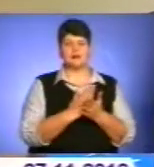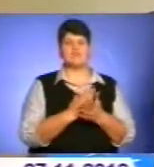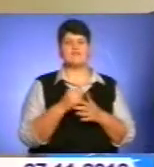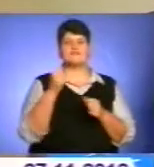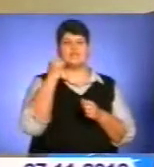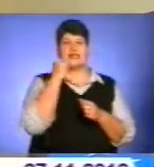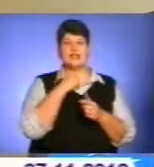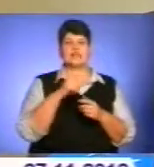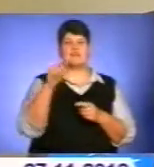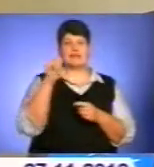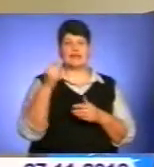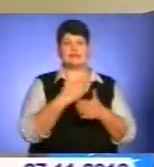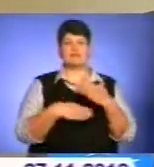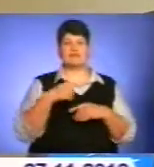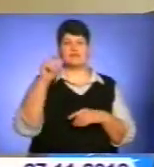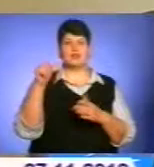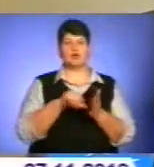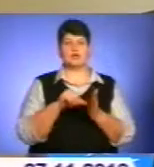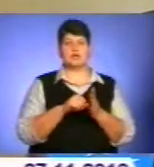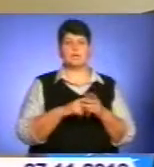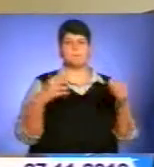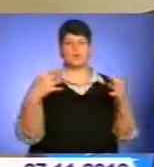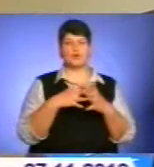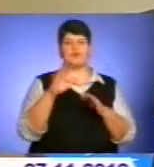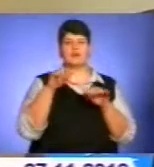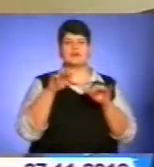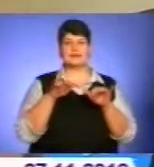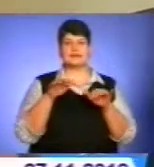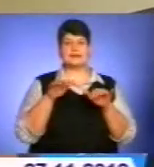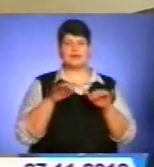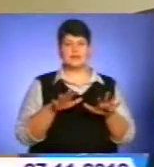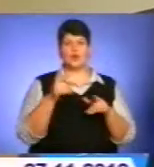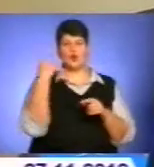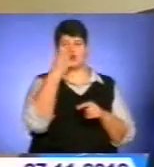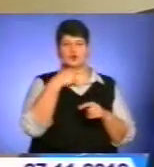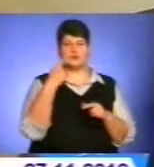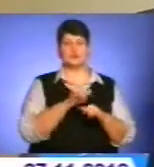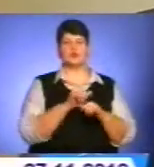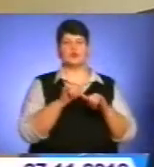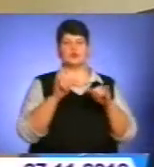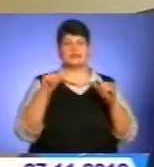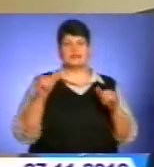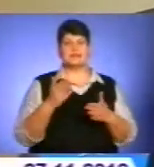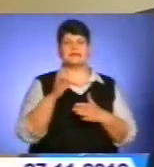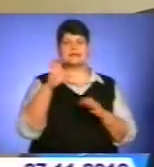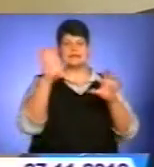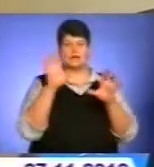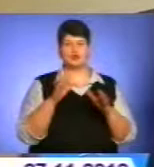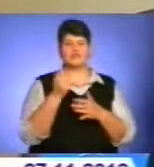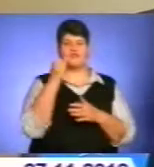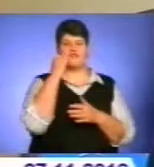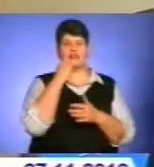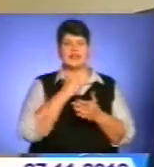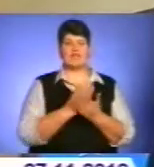саме інваліди війни, учасники бойових дій, учасники війни, особи на яких поширюється статус ветеран війни.